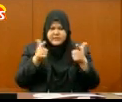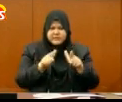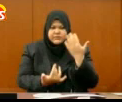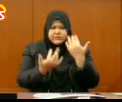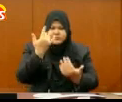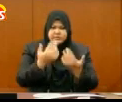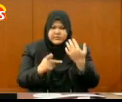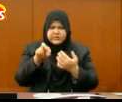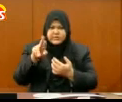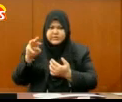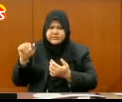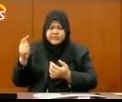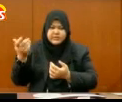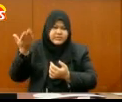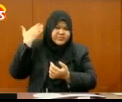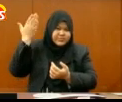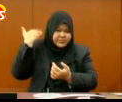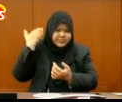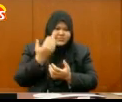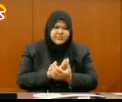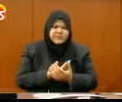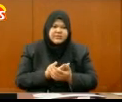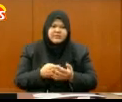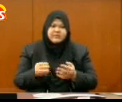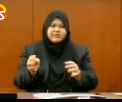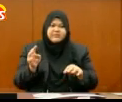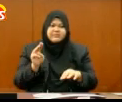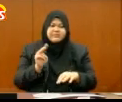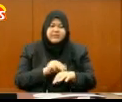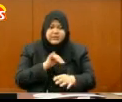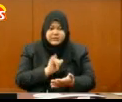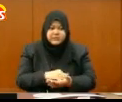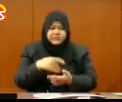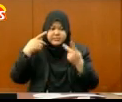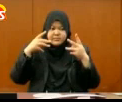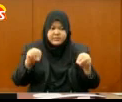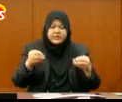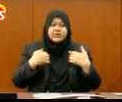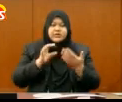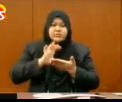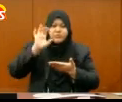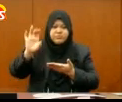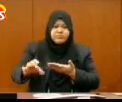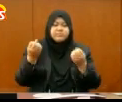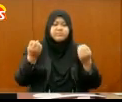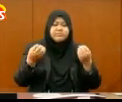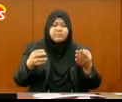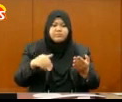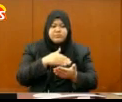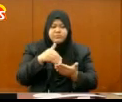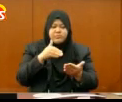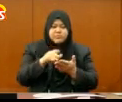di keramat dulu sebelum ini, masa itu Perdana Menteri masa itu telah menyediakan peruntukan begitu banyak untuk pusat-pusat